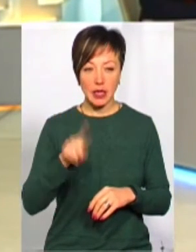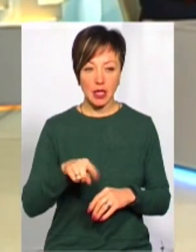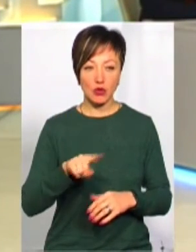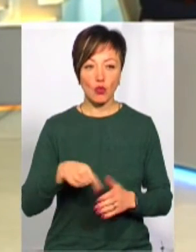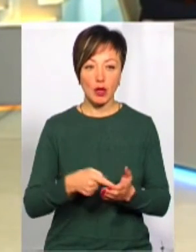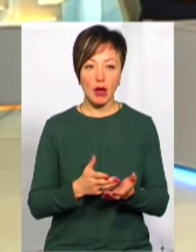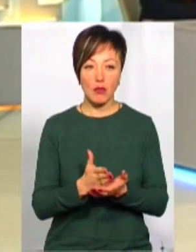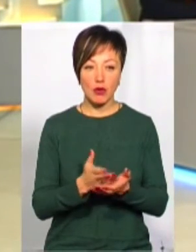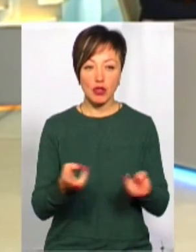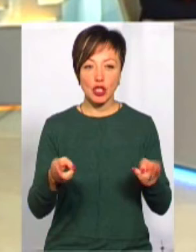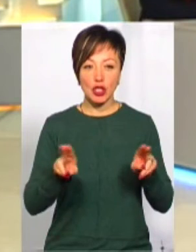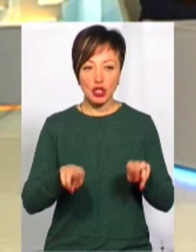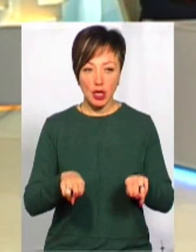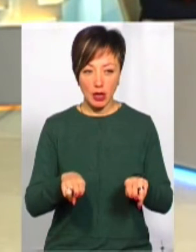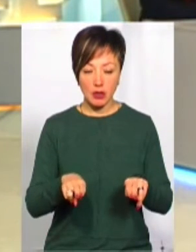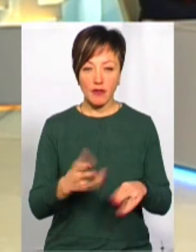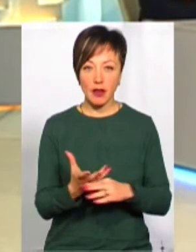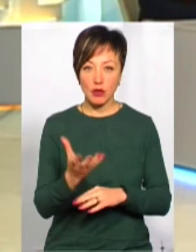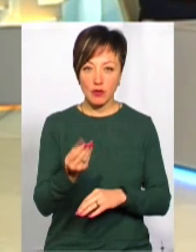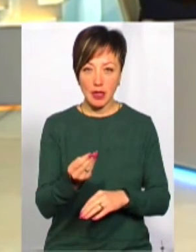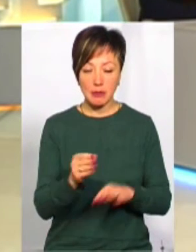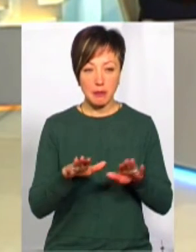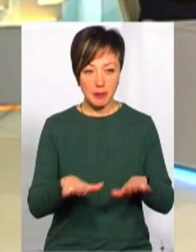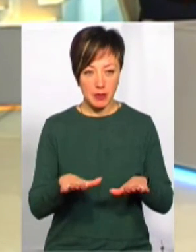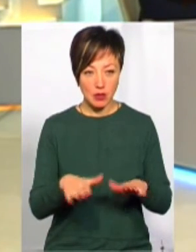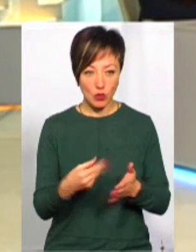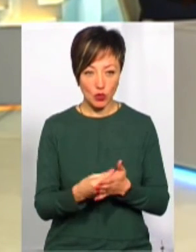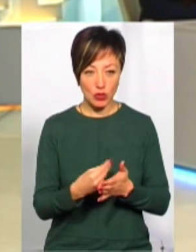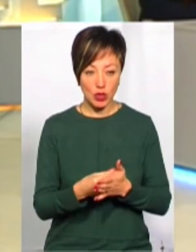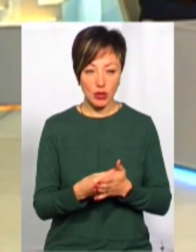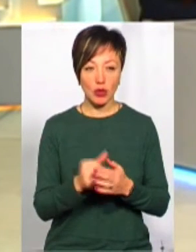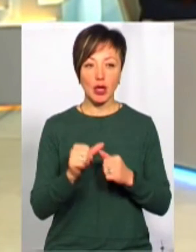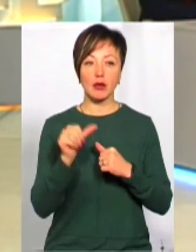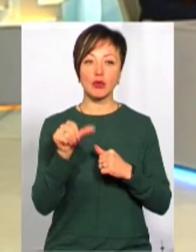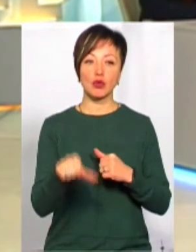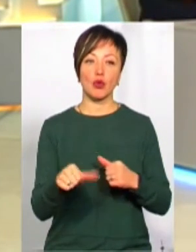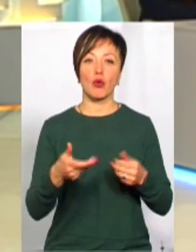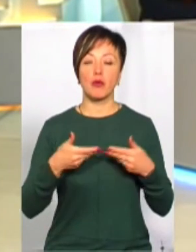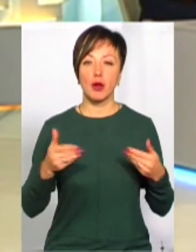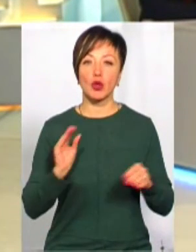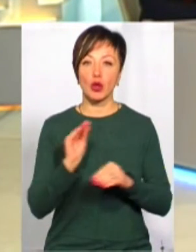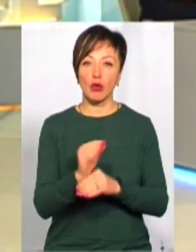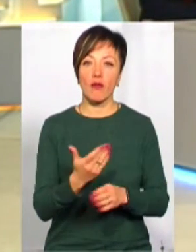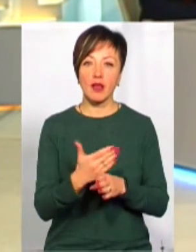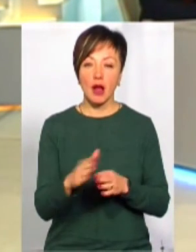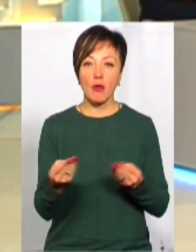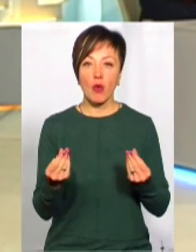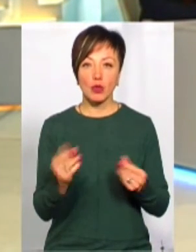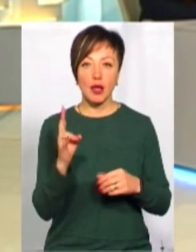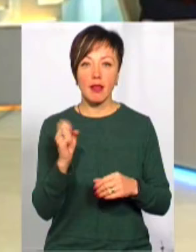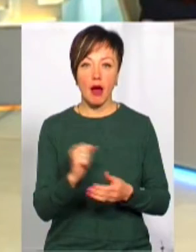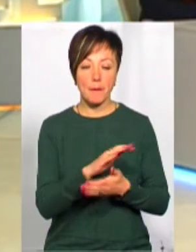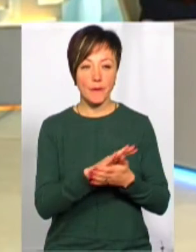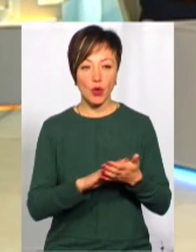комунальні послуги залишаються за фінансуванням з міського бюджету, крім цього, ми додатково виділяємо кошти на